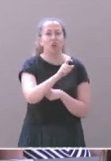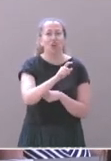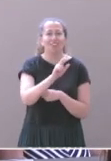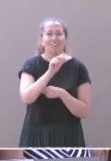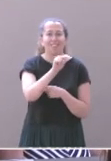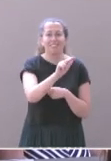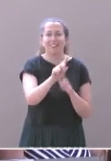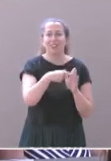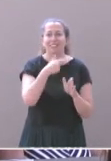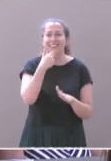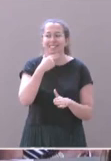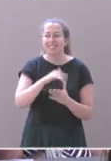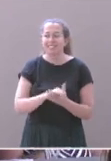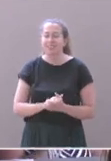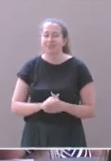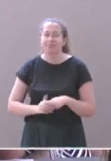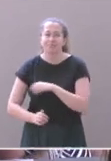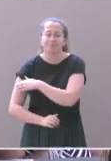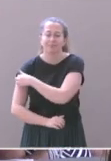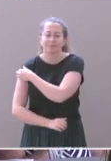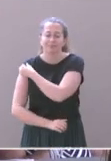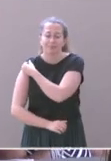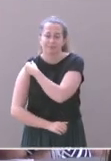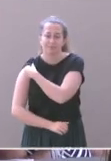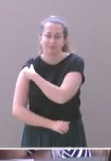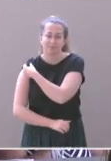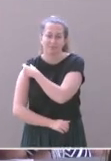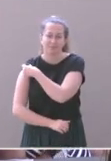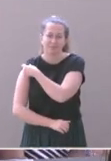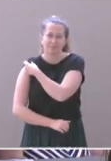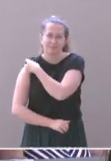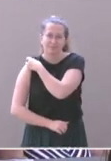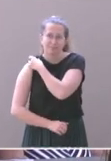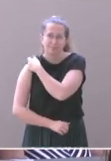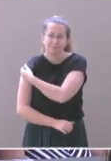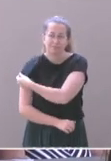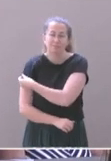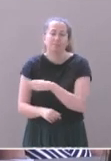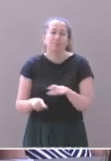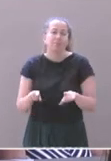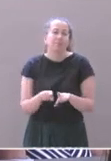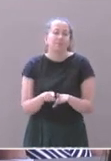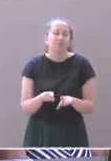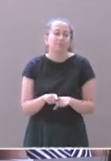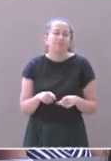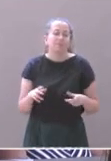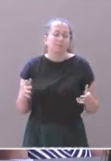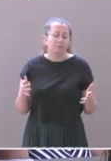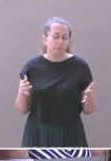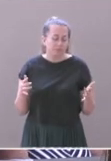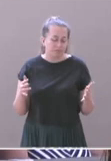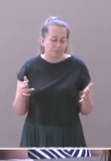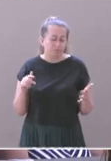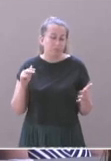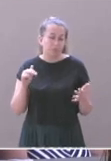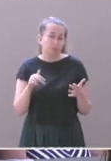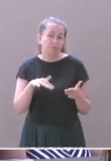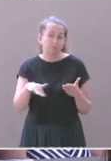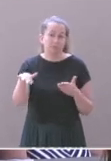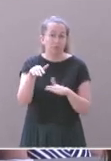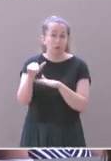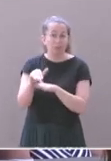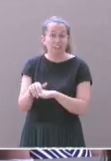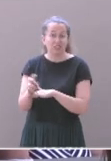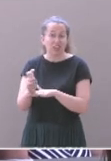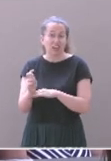aménagement toute une dimension de protection, disons, de parois de verdure. Et